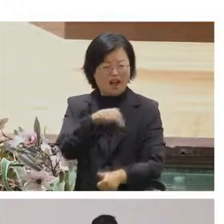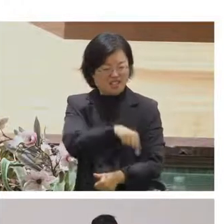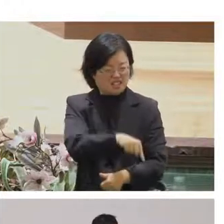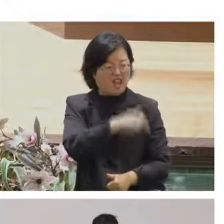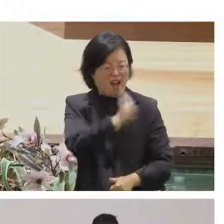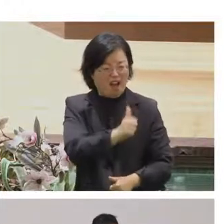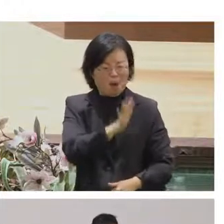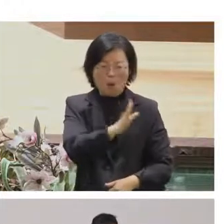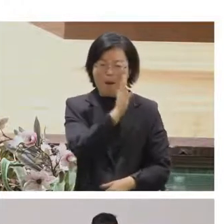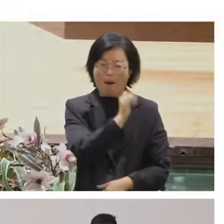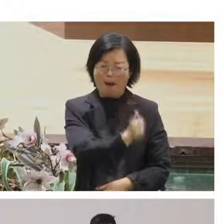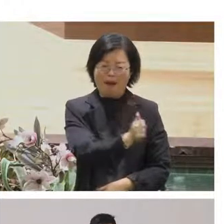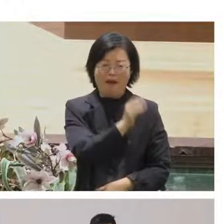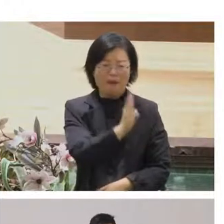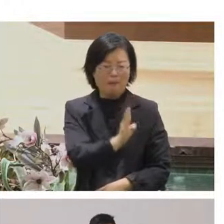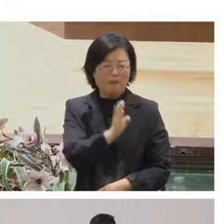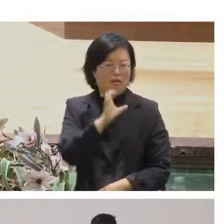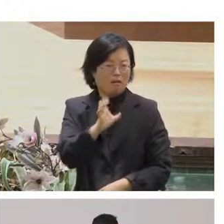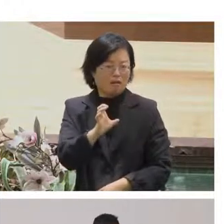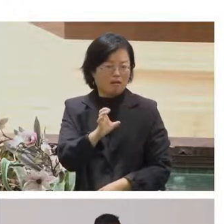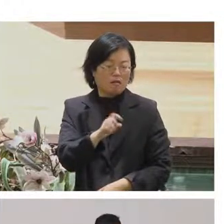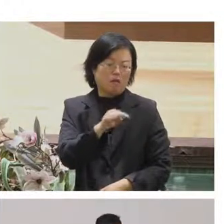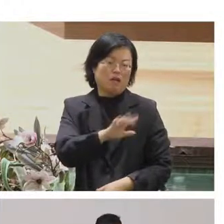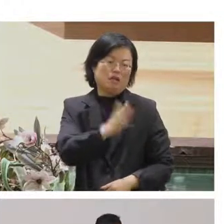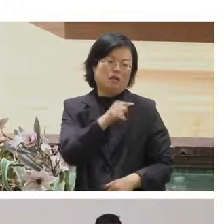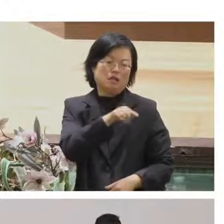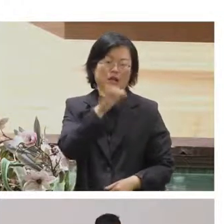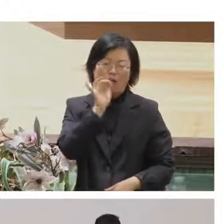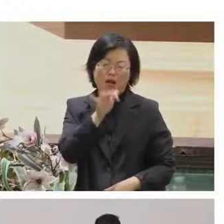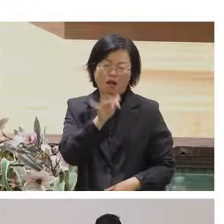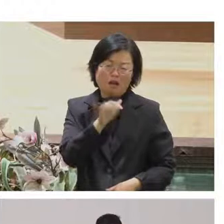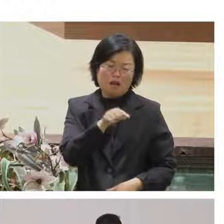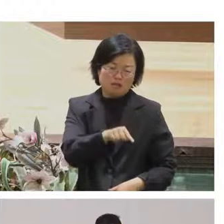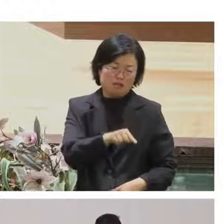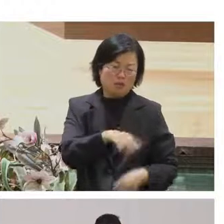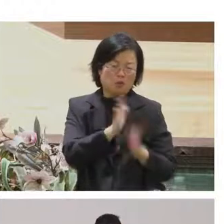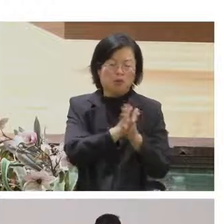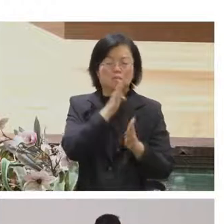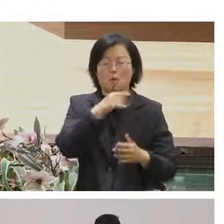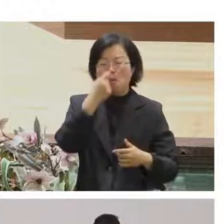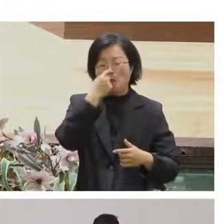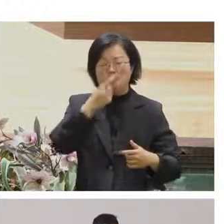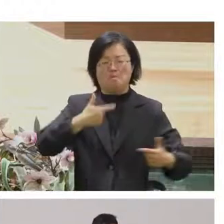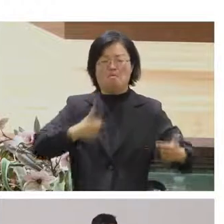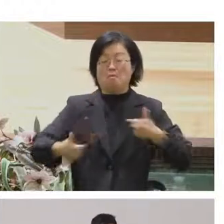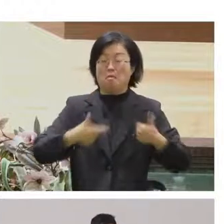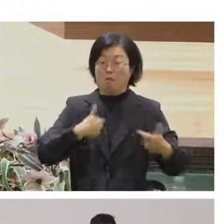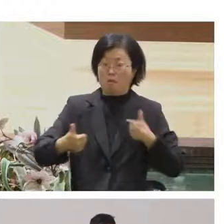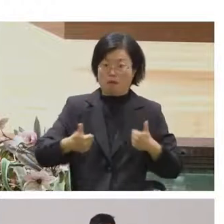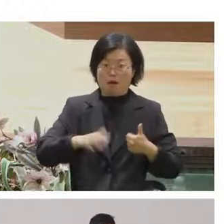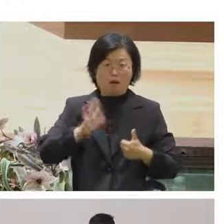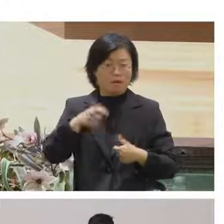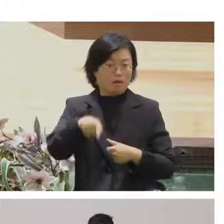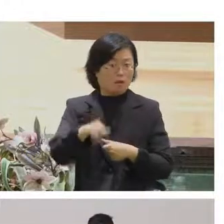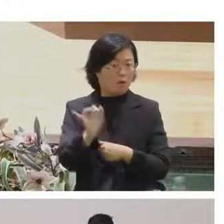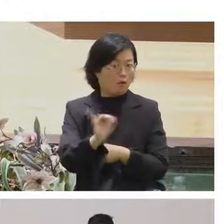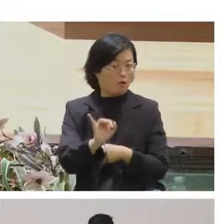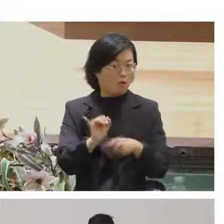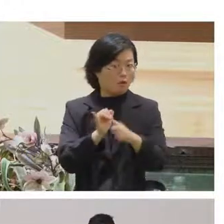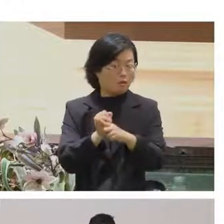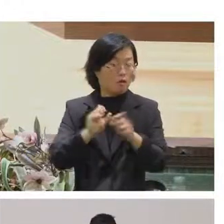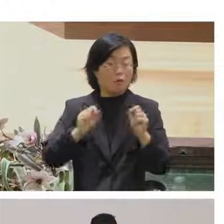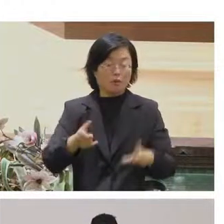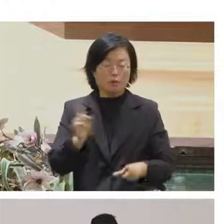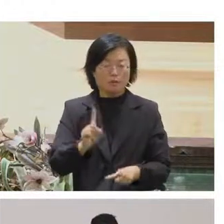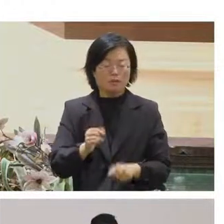其實它會是很關於我們自己的可是Passion剛剛demo的也是很理想的情況其實會是跟試著跟客